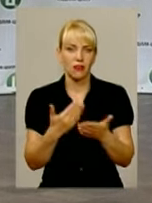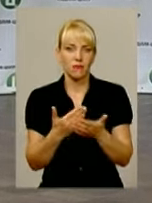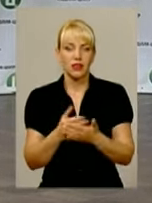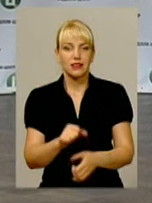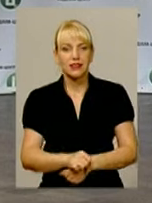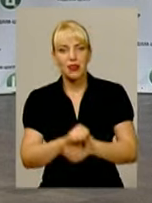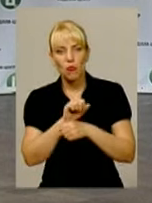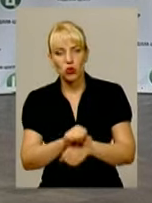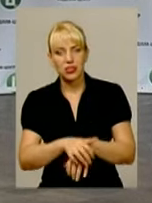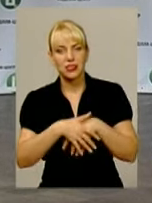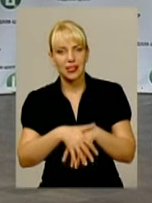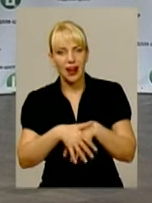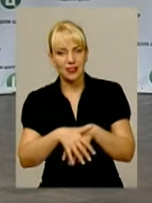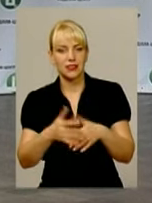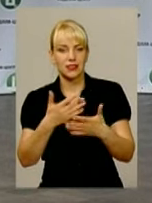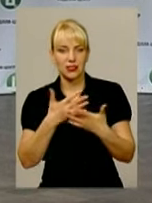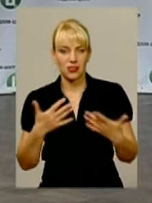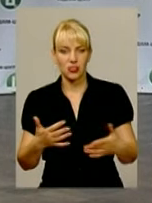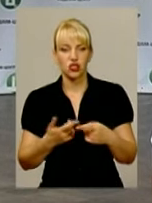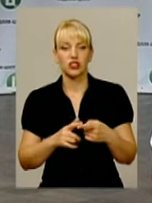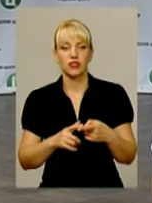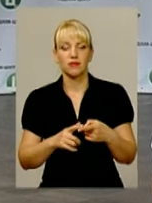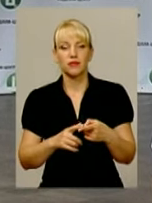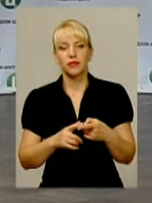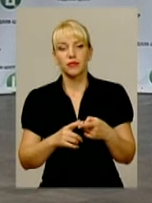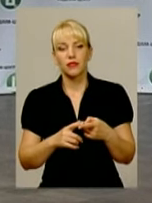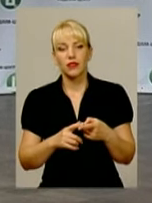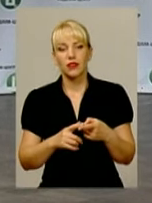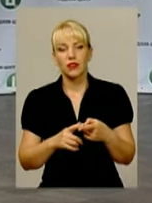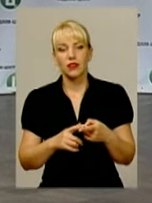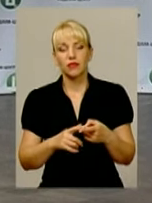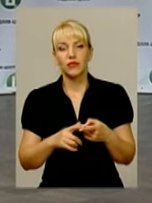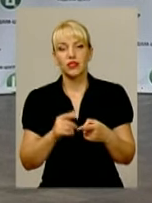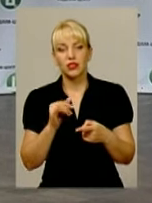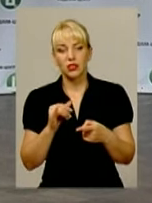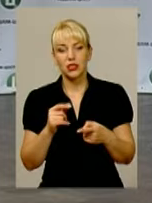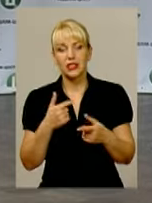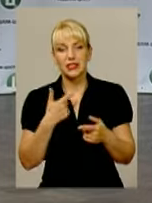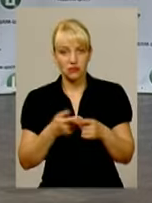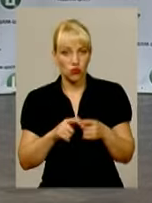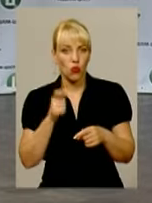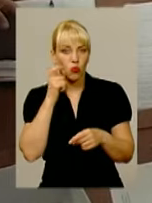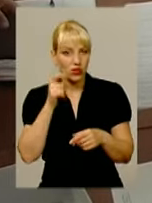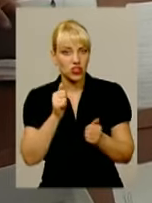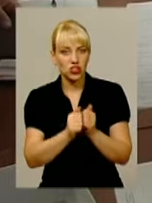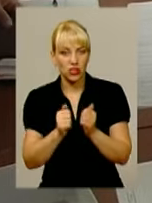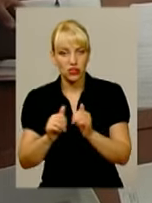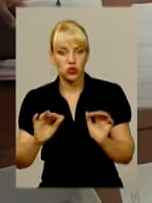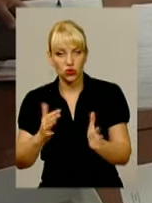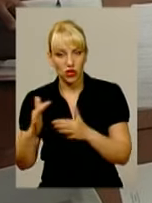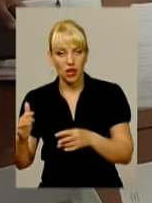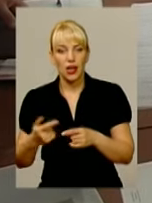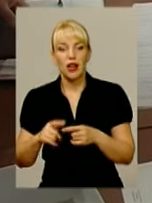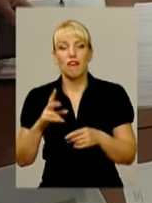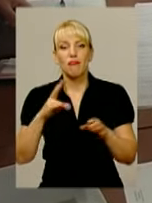ми вже звикли до того, що в нас Майдани відбуваються раз за разом і що це теж можна зробити. Місця у